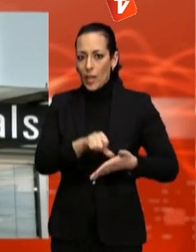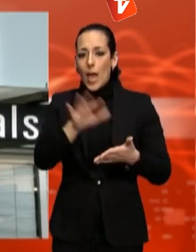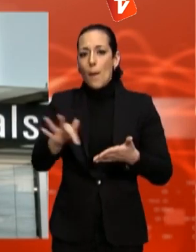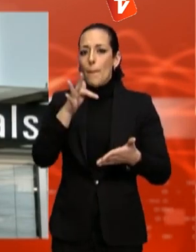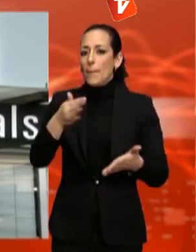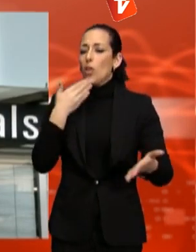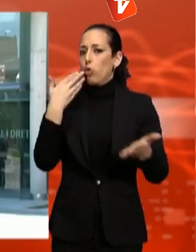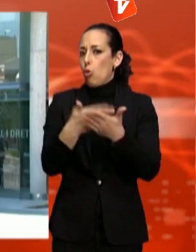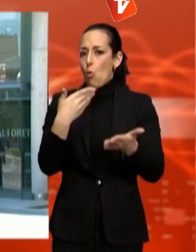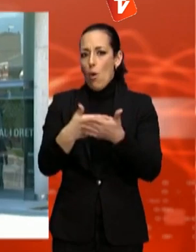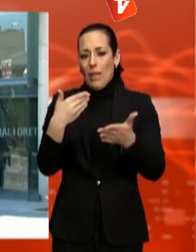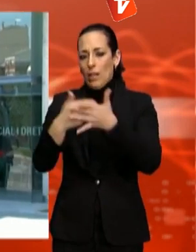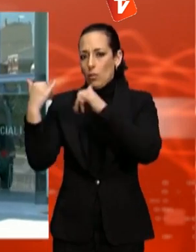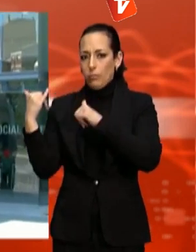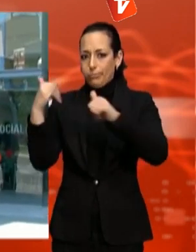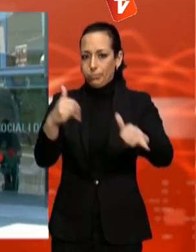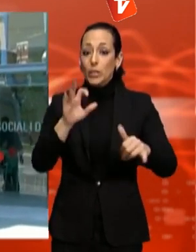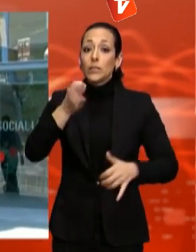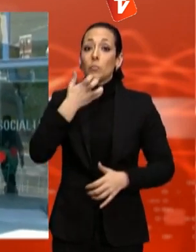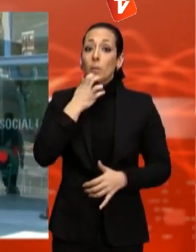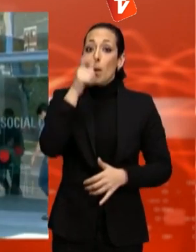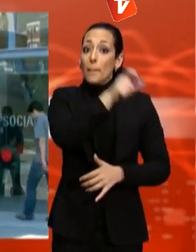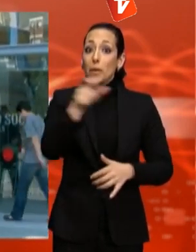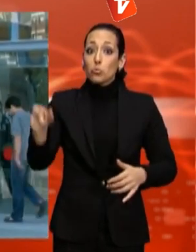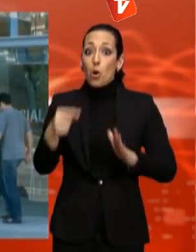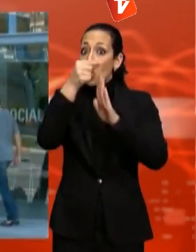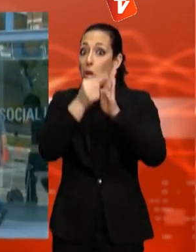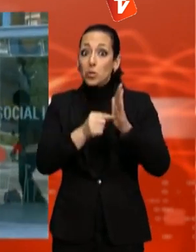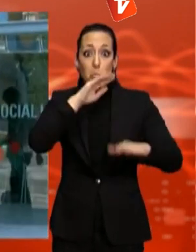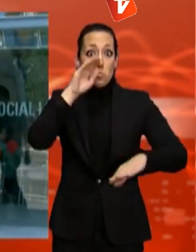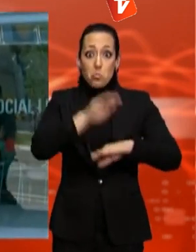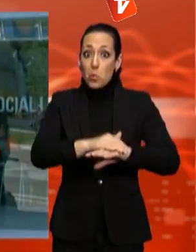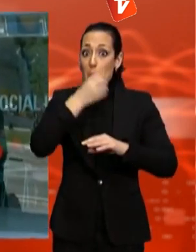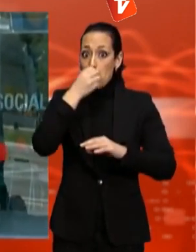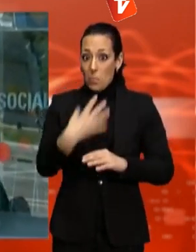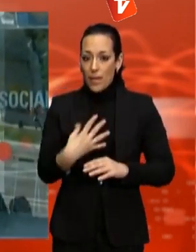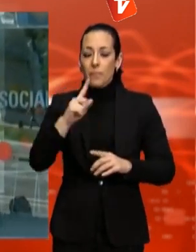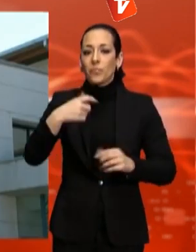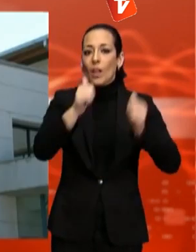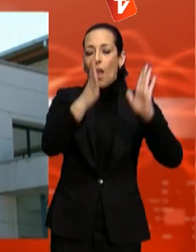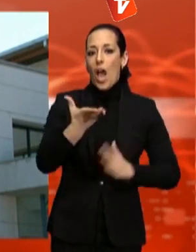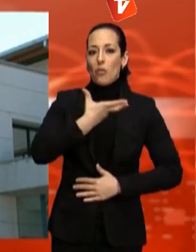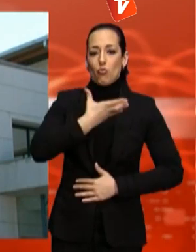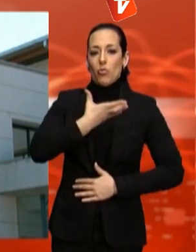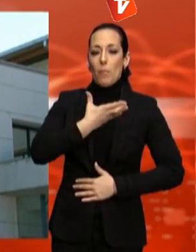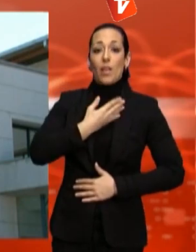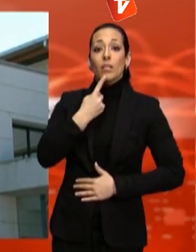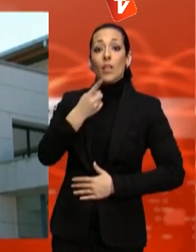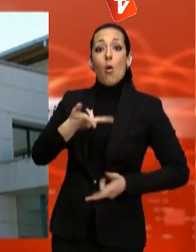persones que reuneixin els requisits, l'Ajuntament es compromet a aplicar la nova quota social abans de tres mesos a partir de la sol·licitud.